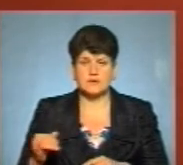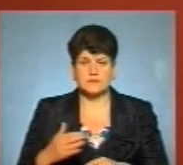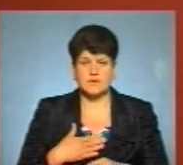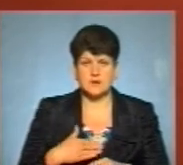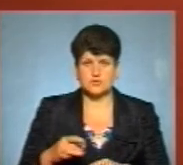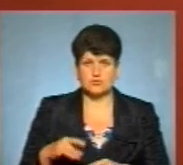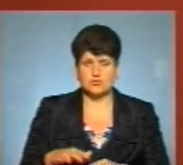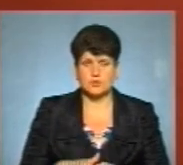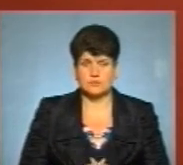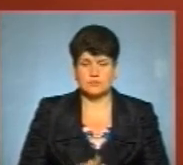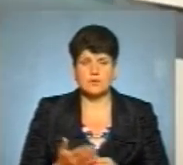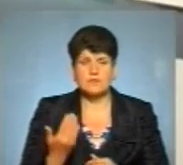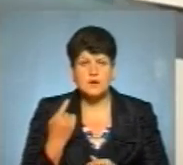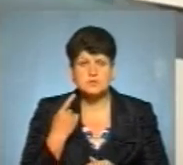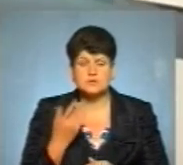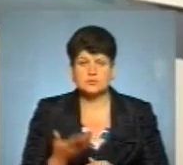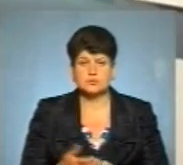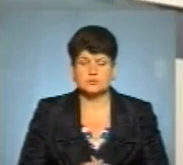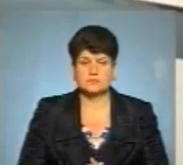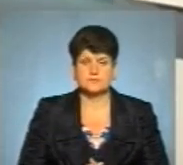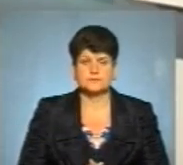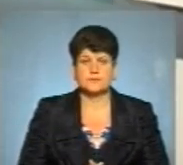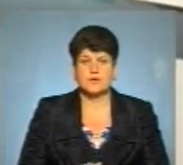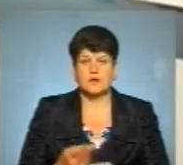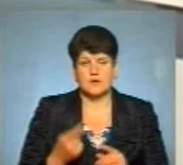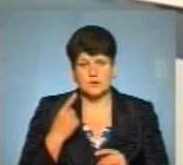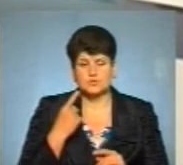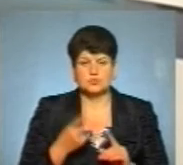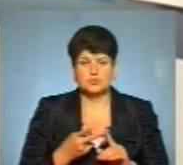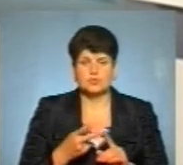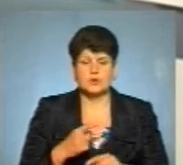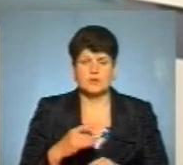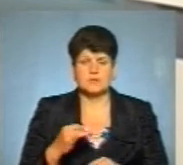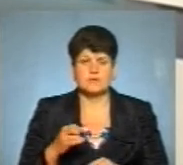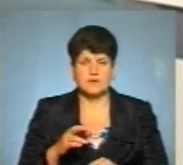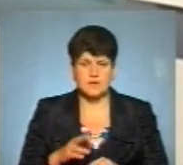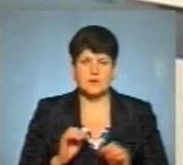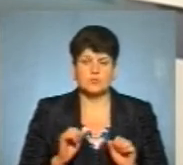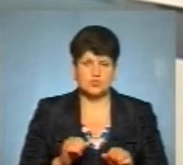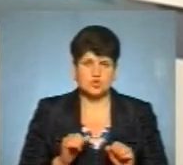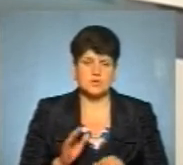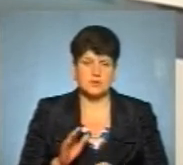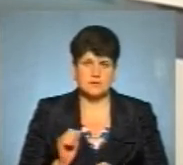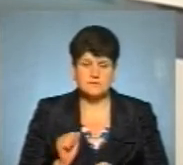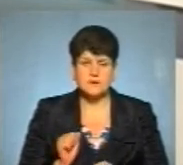нашому регіоні? Яка ваша думка? Я думаю, що друга хвиля все-таки можлива.